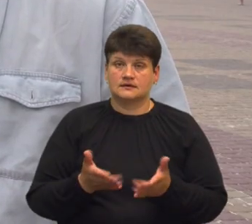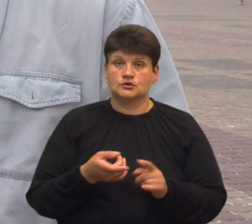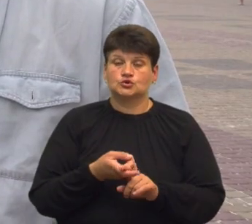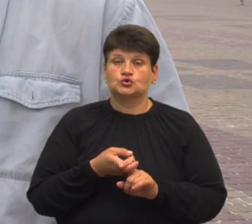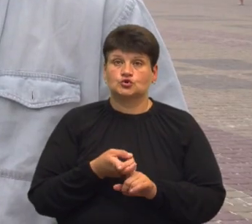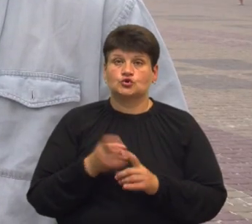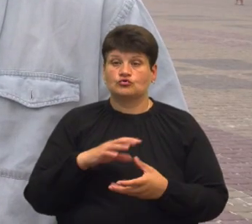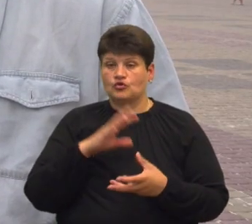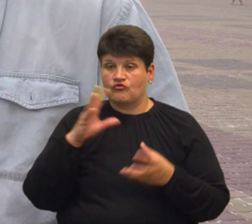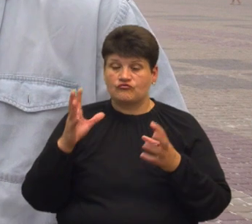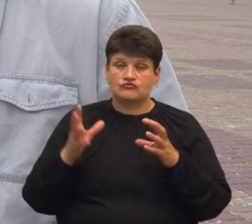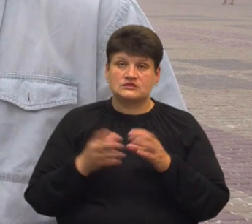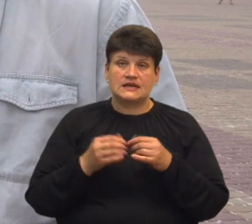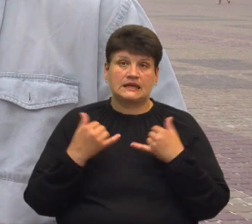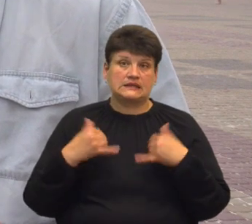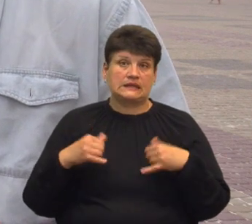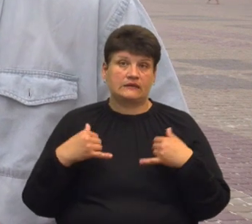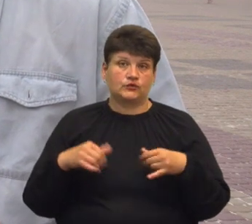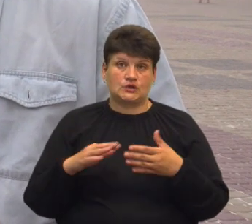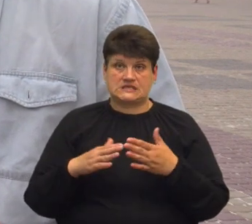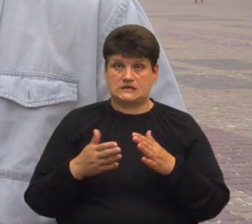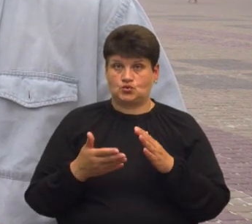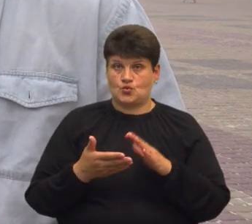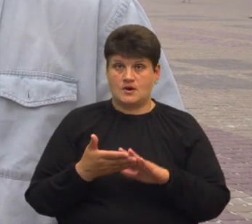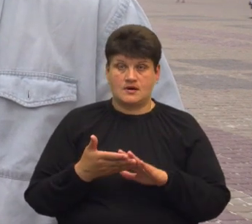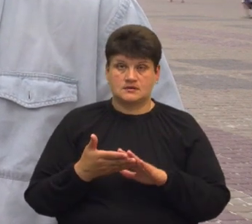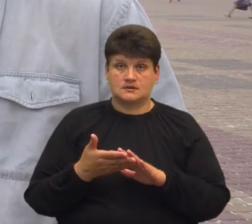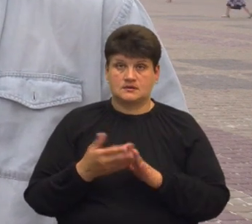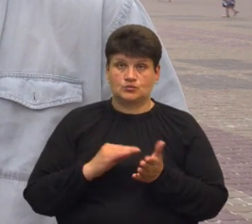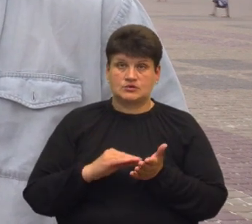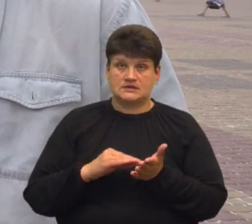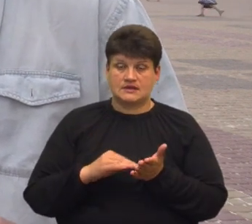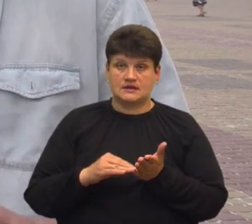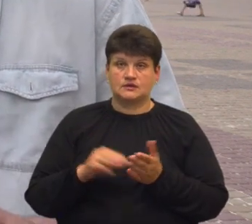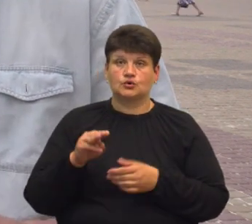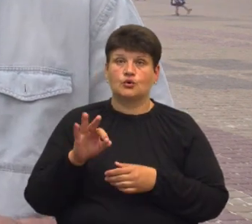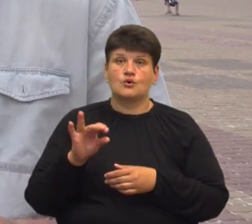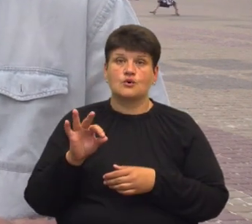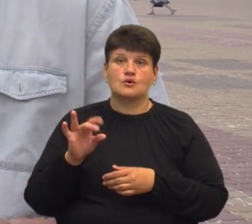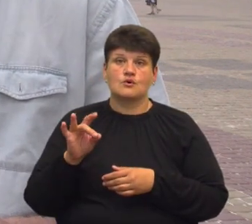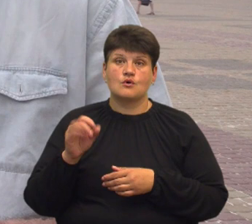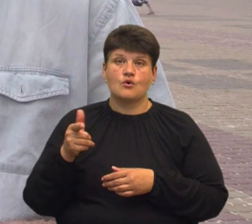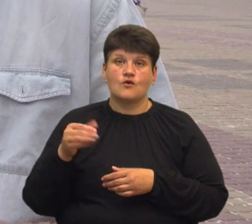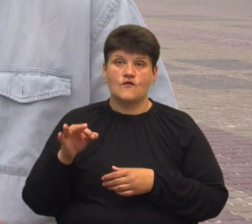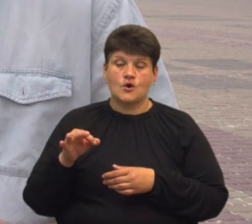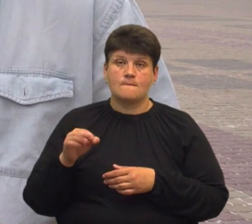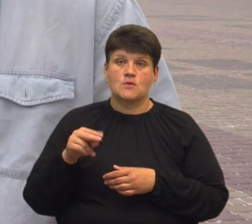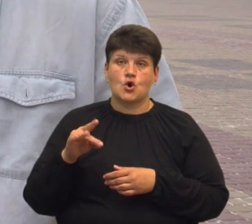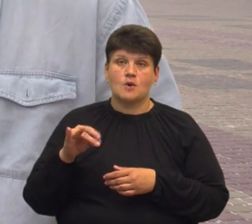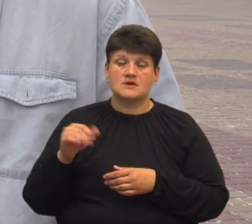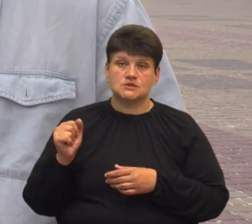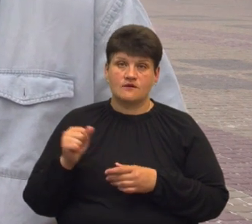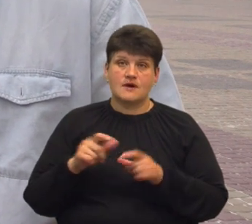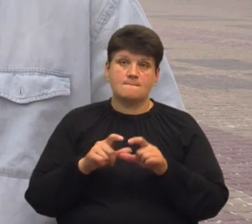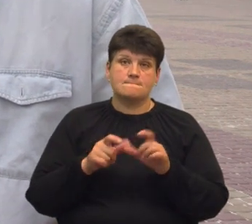взагалі дивної ситуації і посилань на торгово-промислову палату, що нібито є форс-мажорні